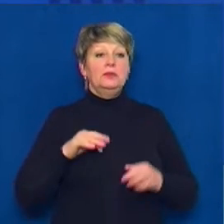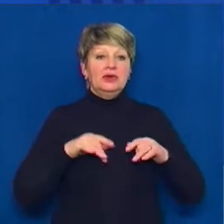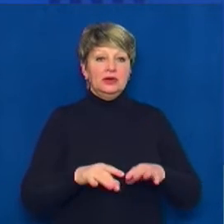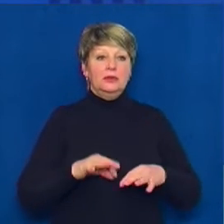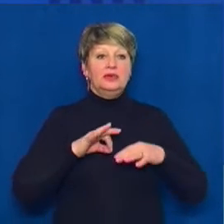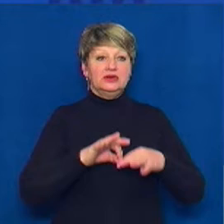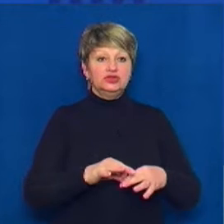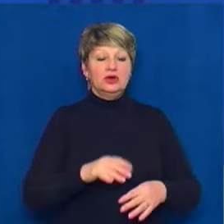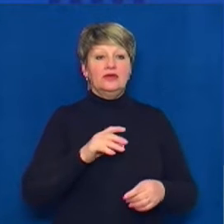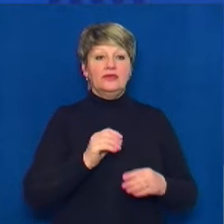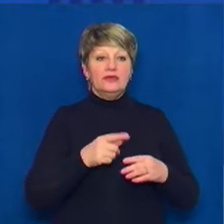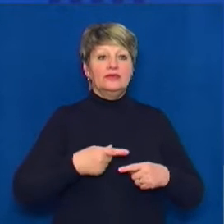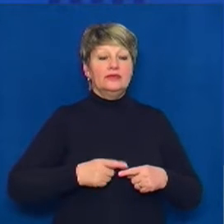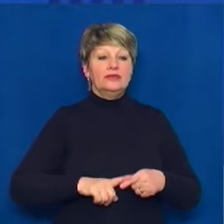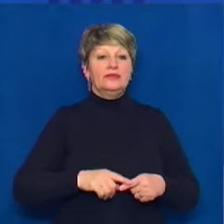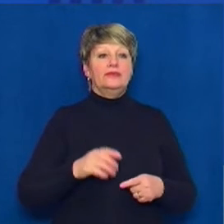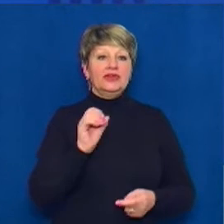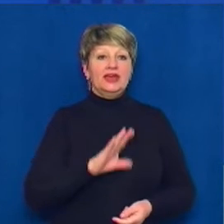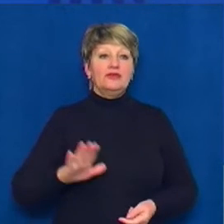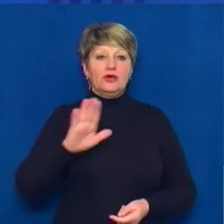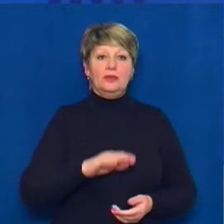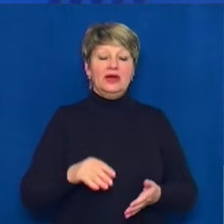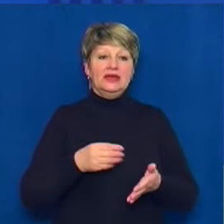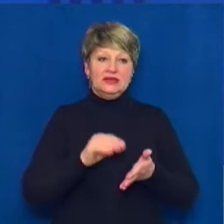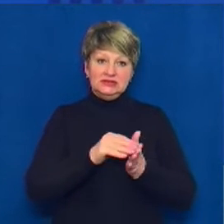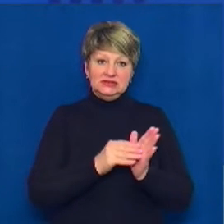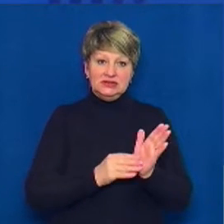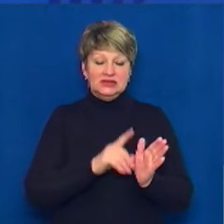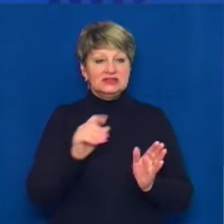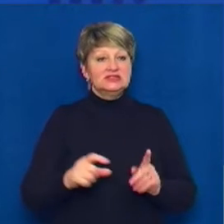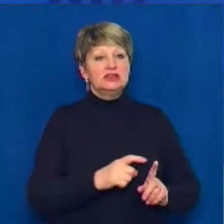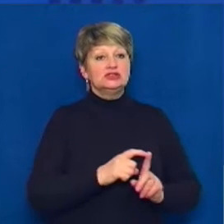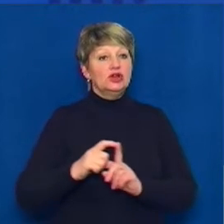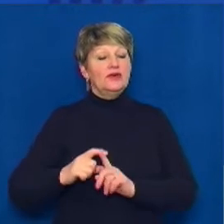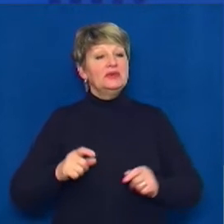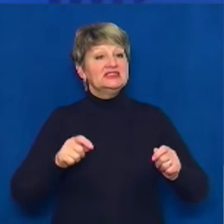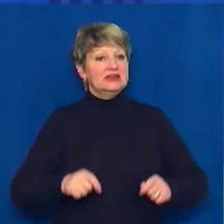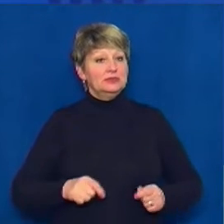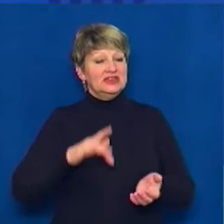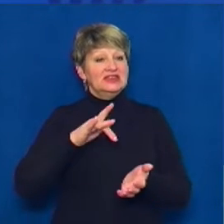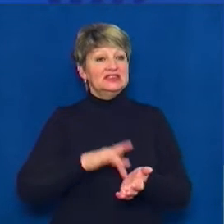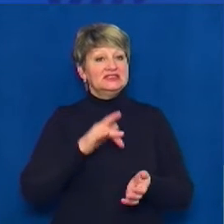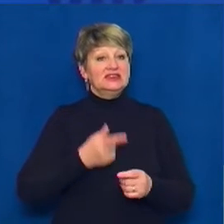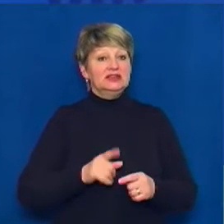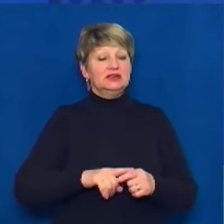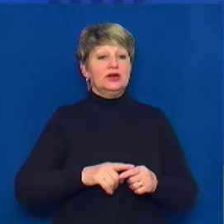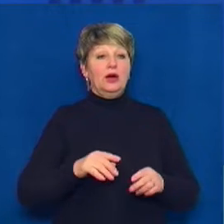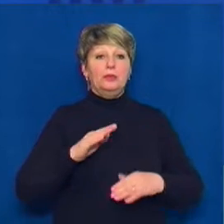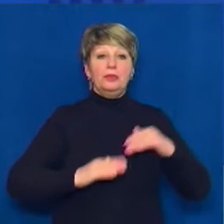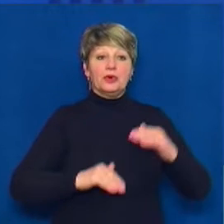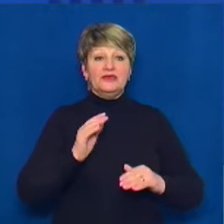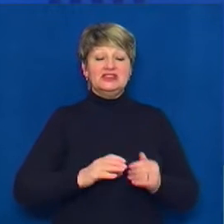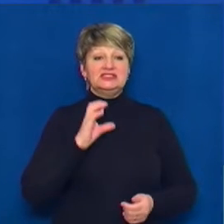пройшов у межах Європейського тижня тестування. За словами завідувача відділення Центру профілактики та боротьби зі СНІДом Сергія